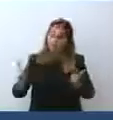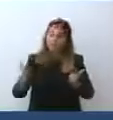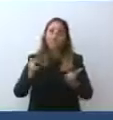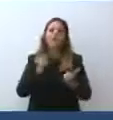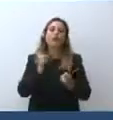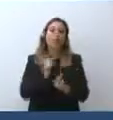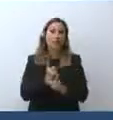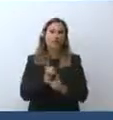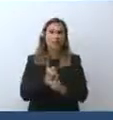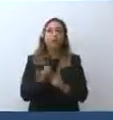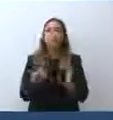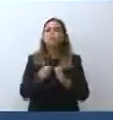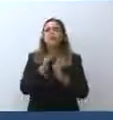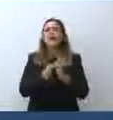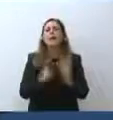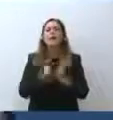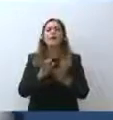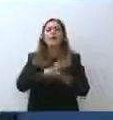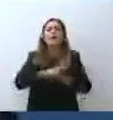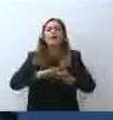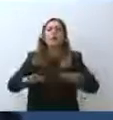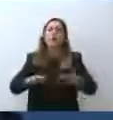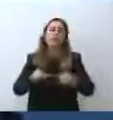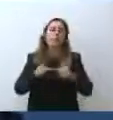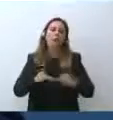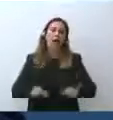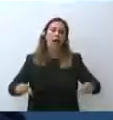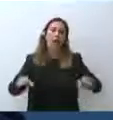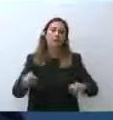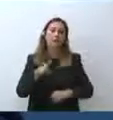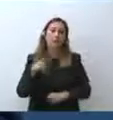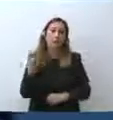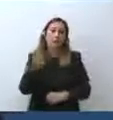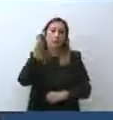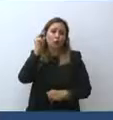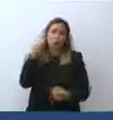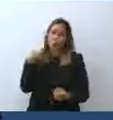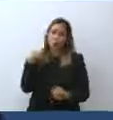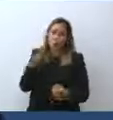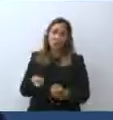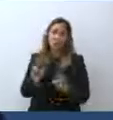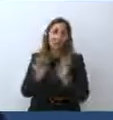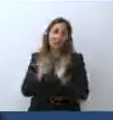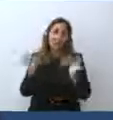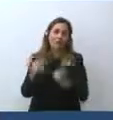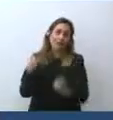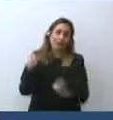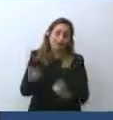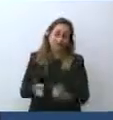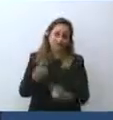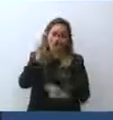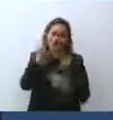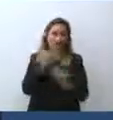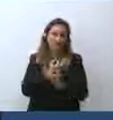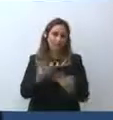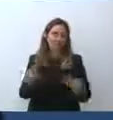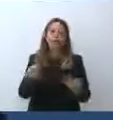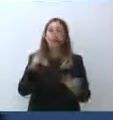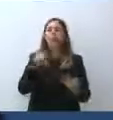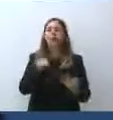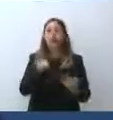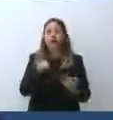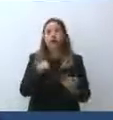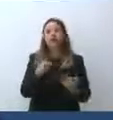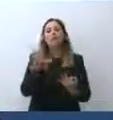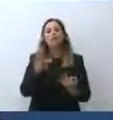quelle regole di igiene fondamentale che noi tutti abbiamo imparato in questo tempo, con un'accortezza a cui noi teniamo